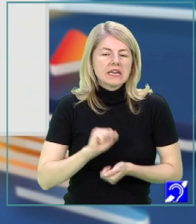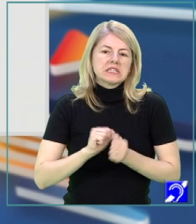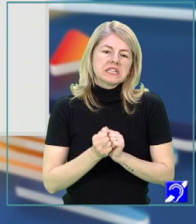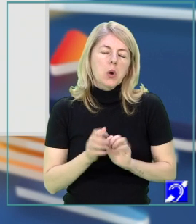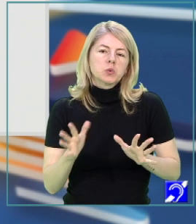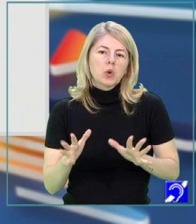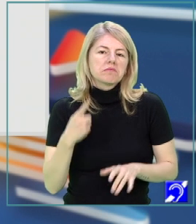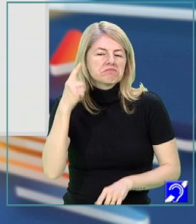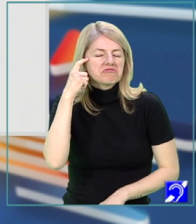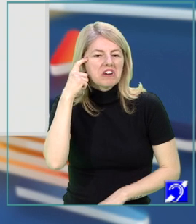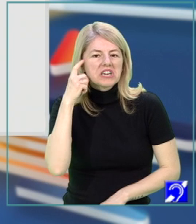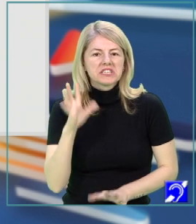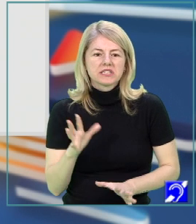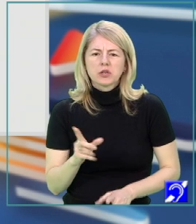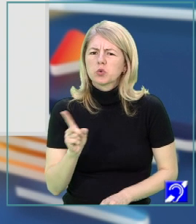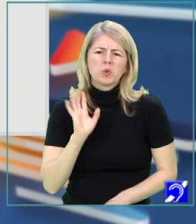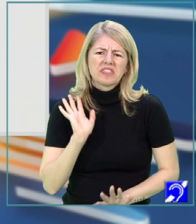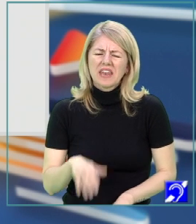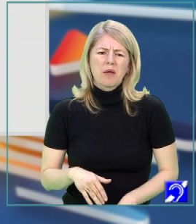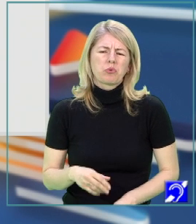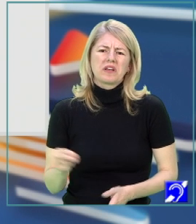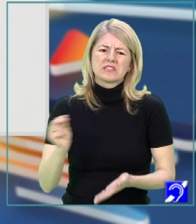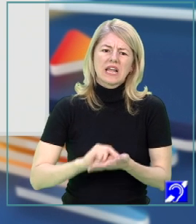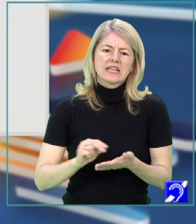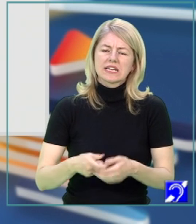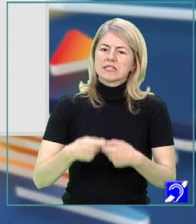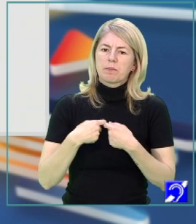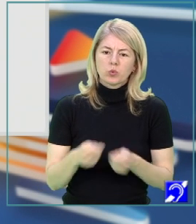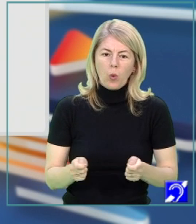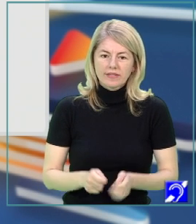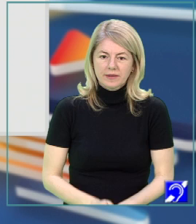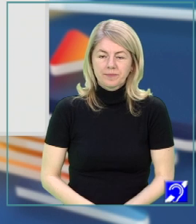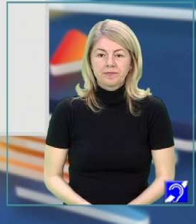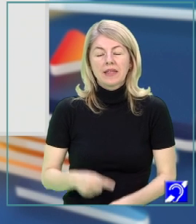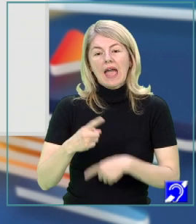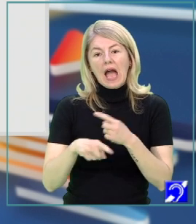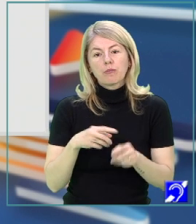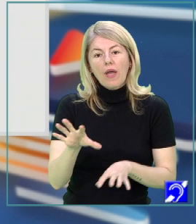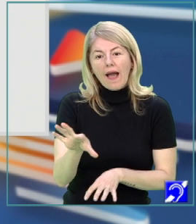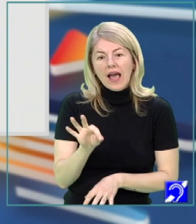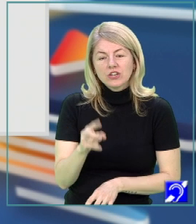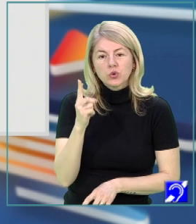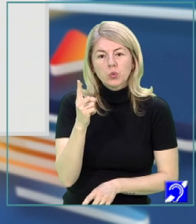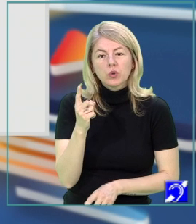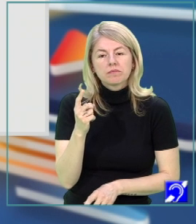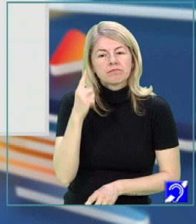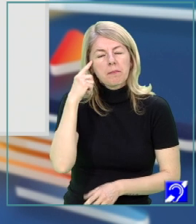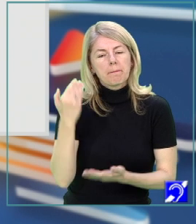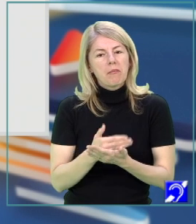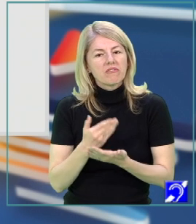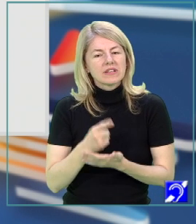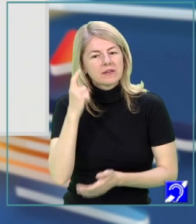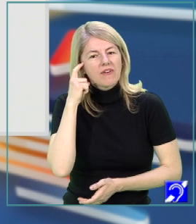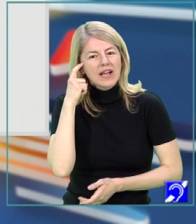doar puteți să vă gândiți la câteva. Nu trebuie să le scrieți neapărat. Apoi alegeți unul dintre evenimentele la care v-ați